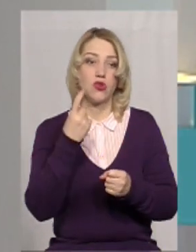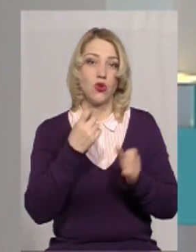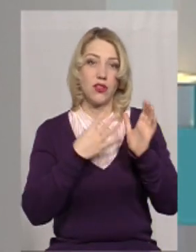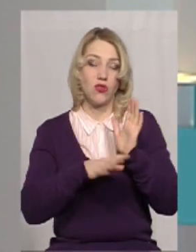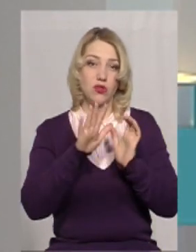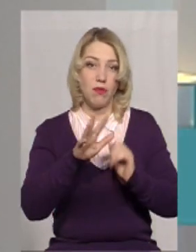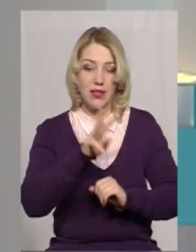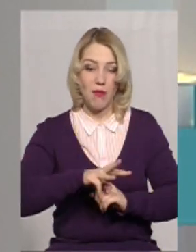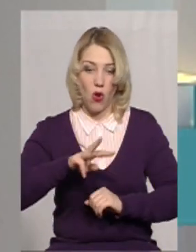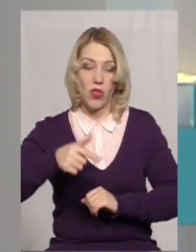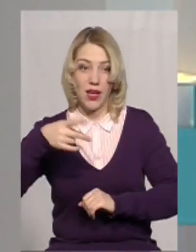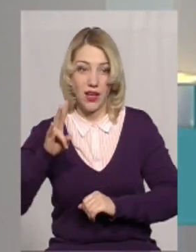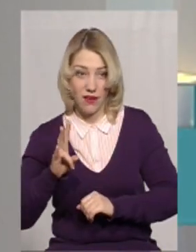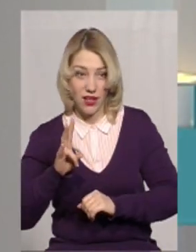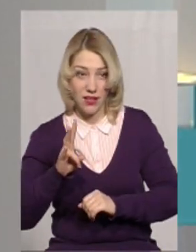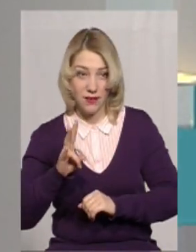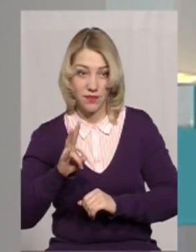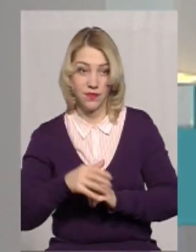мільйонів гривень.